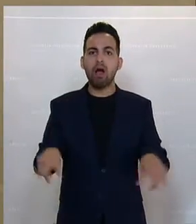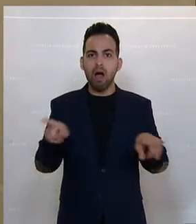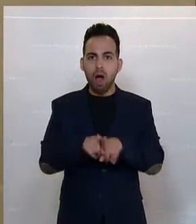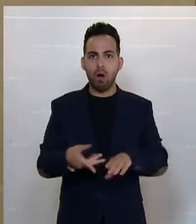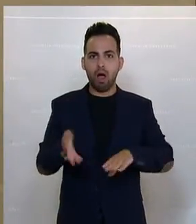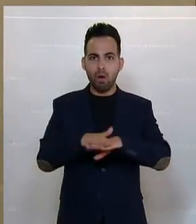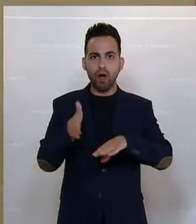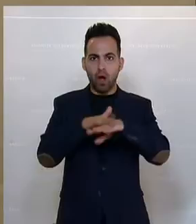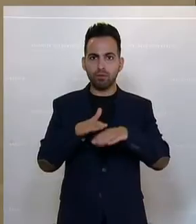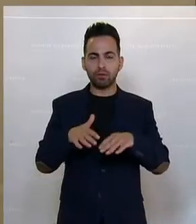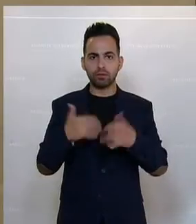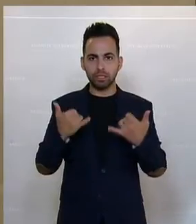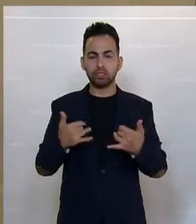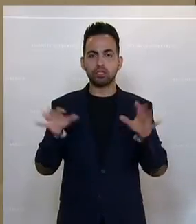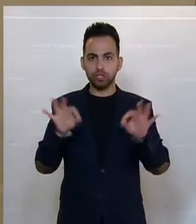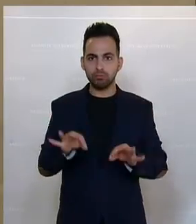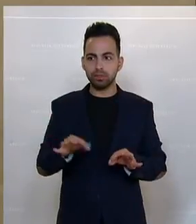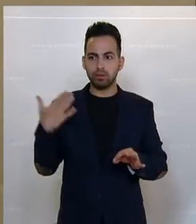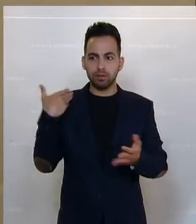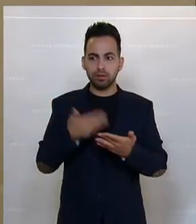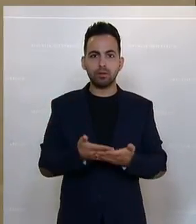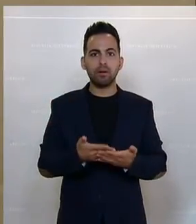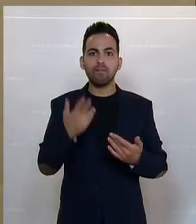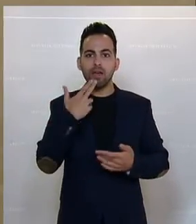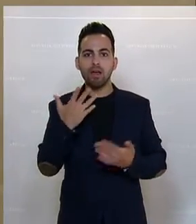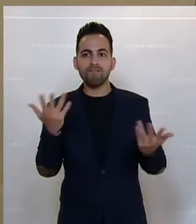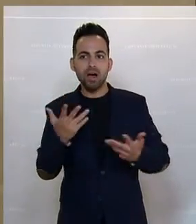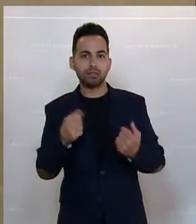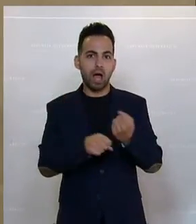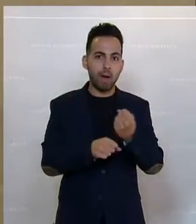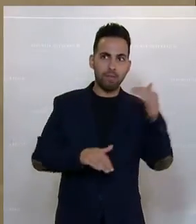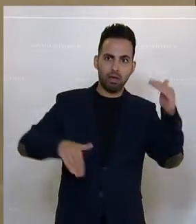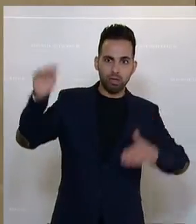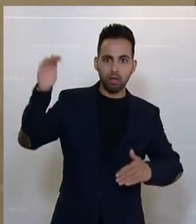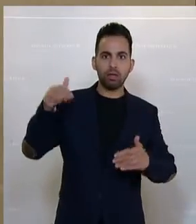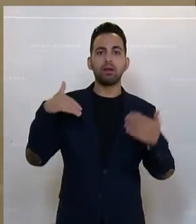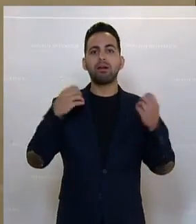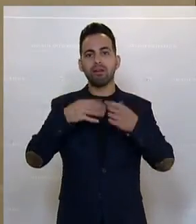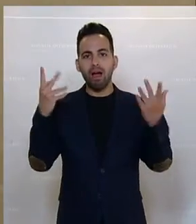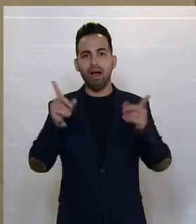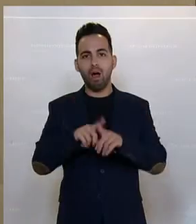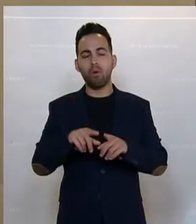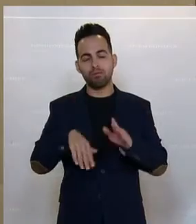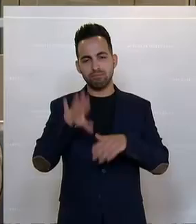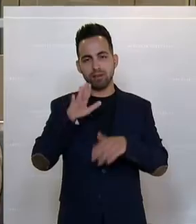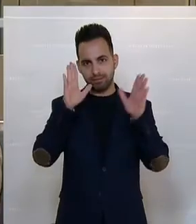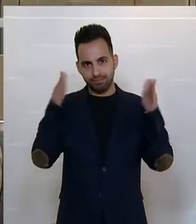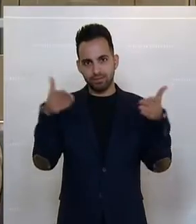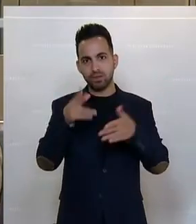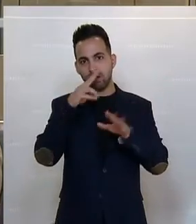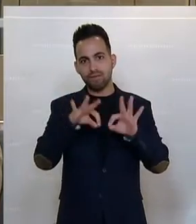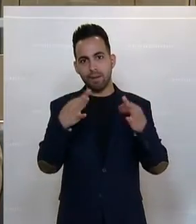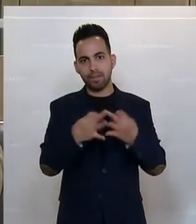haben sich verstärkt, wer denn welche Arbeit in welchem Ausmaß ausführt. Da geht es natürlich hauptsächlich auch um die